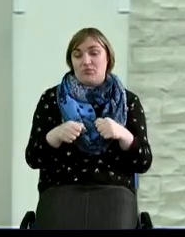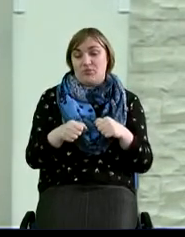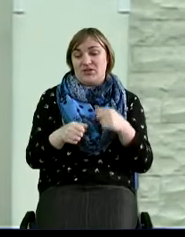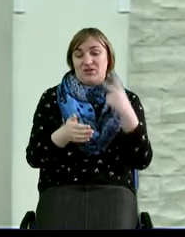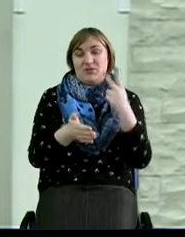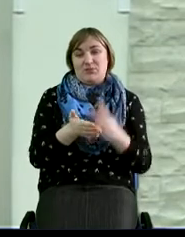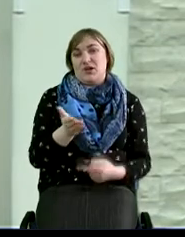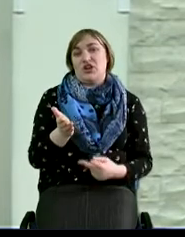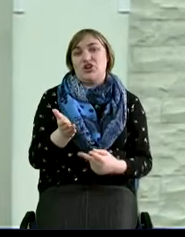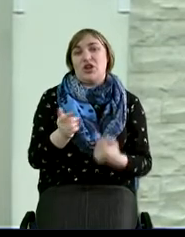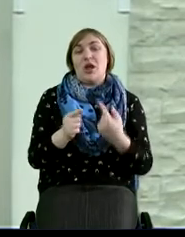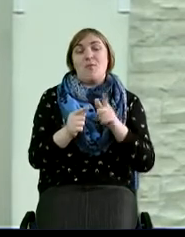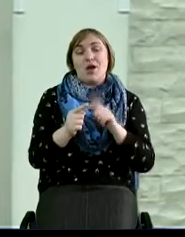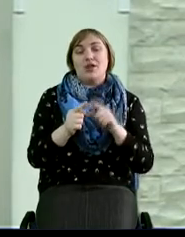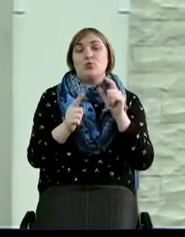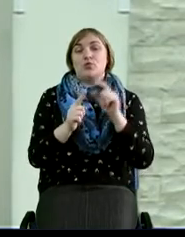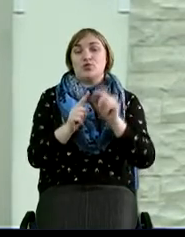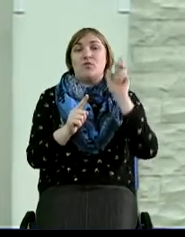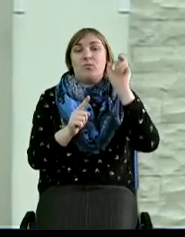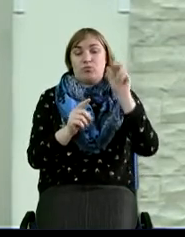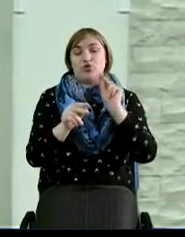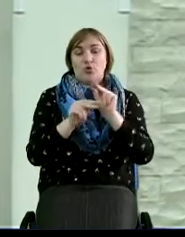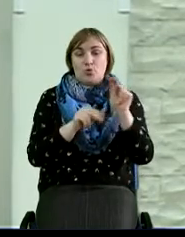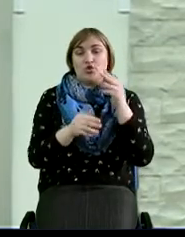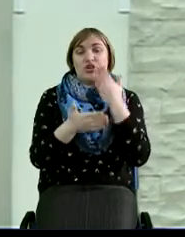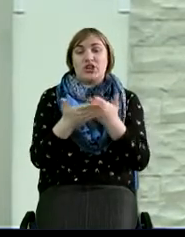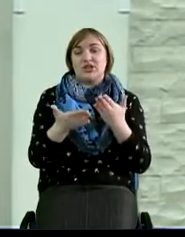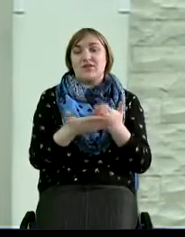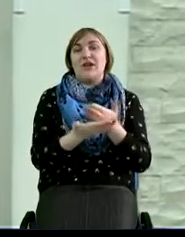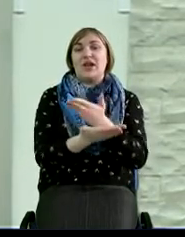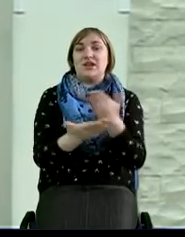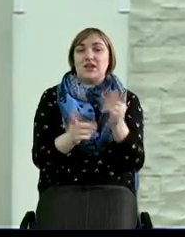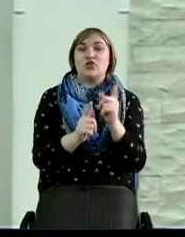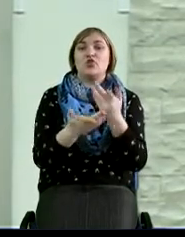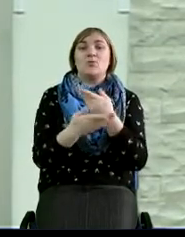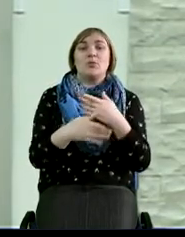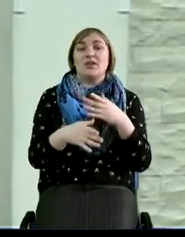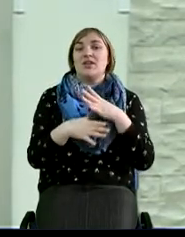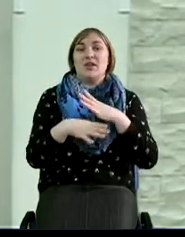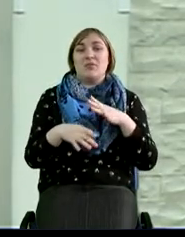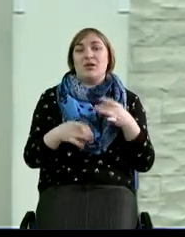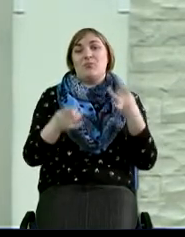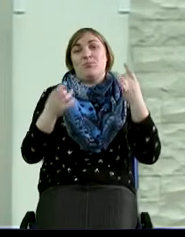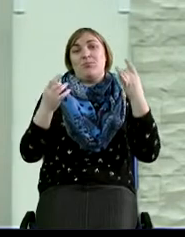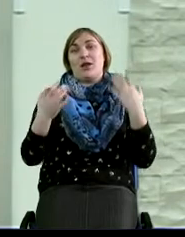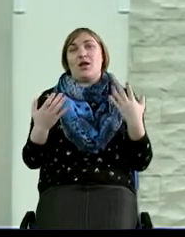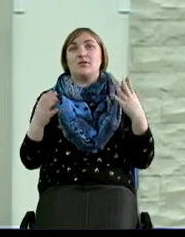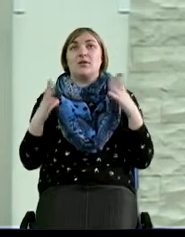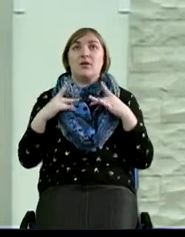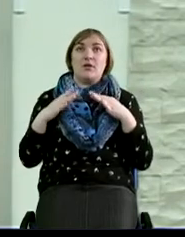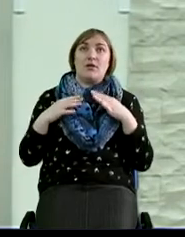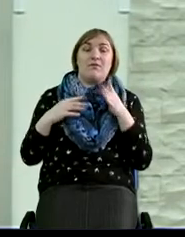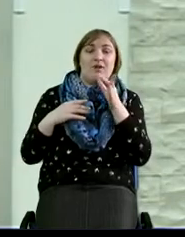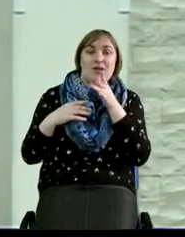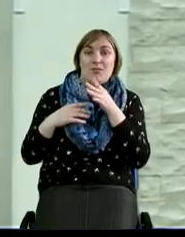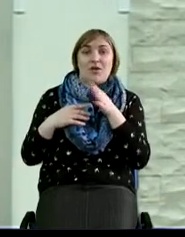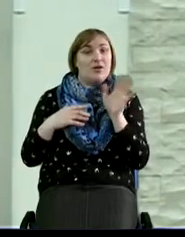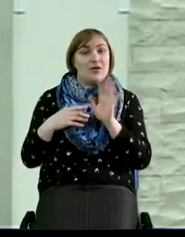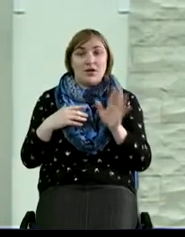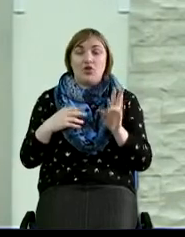Поэтому Слово Божие нас учит и наставляет, и говорит о том, чтобы мы не праздно проводили время, а старались,